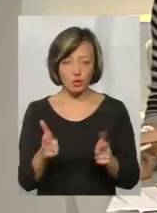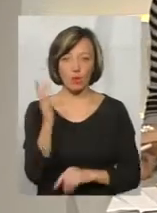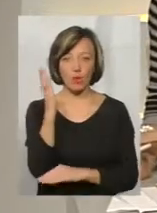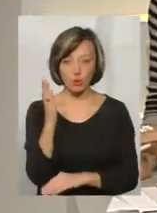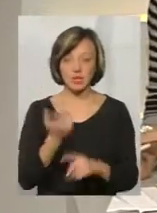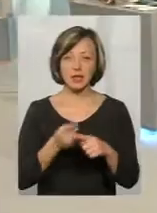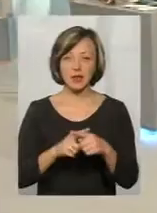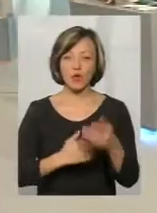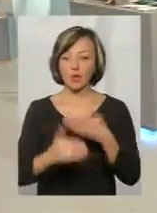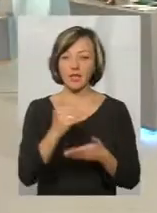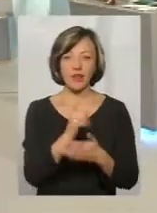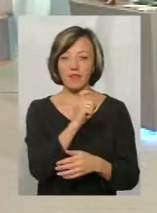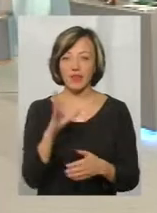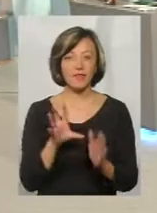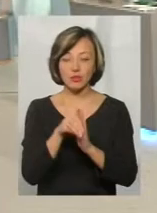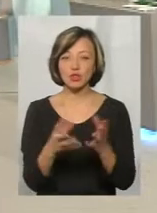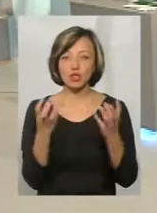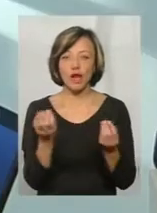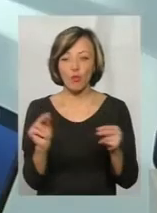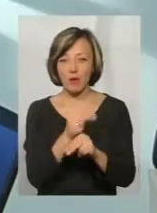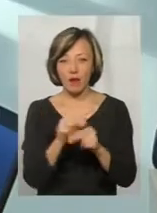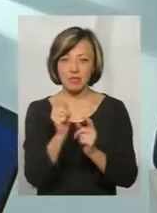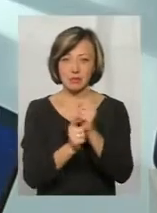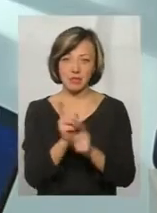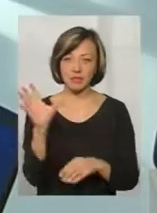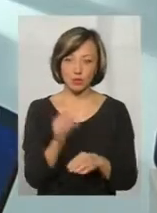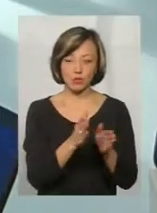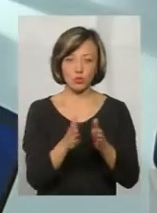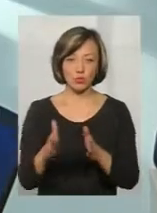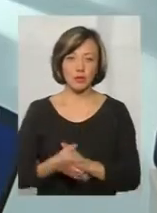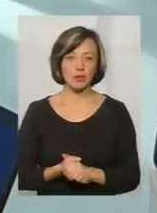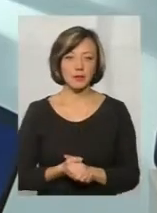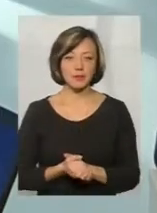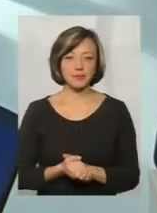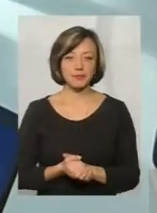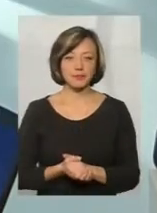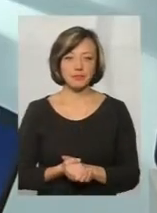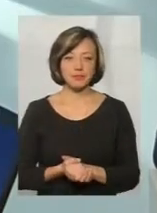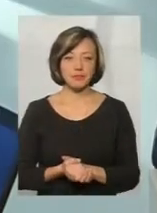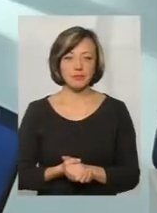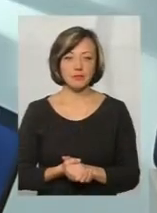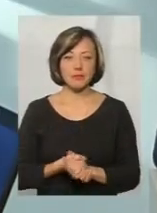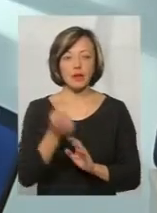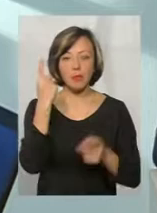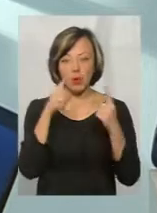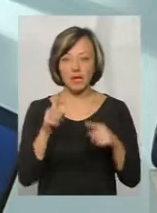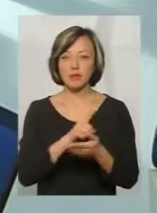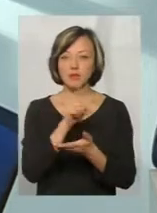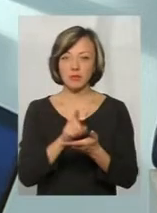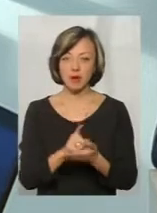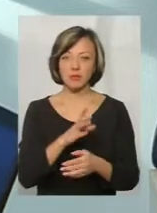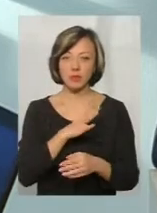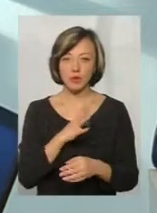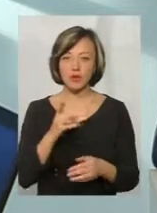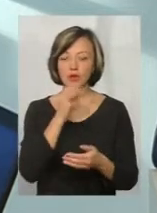проголосують і в останню хвилину не внесуть ще якусь справку, яка змінить всю структуру, так? Так, власне, так. Тобто по ідеї це має бути голос відданий за